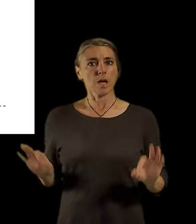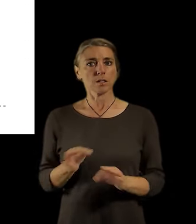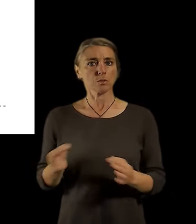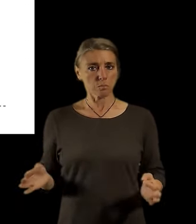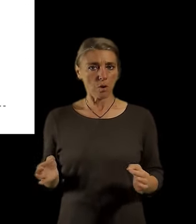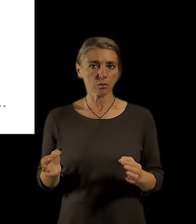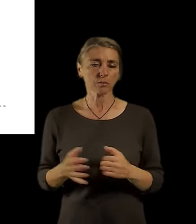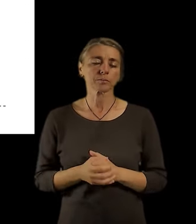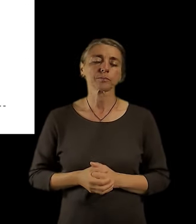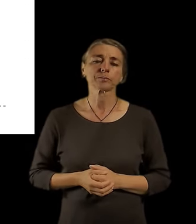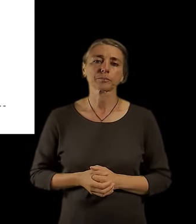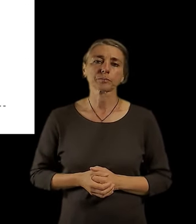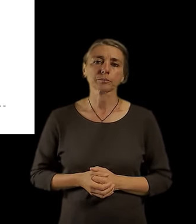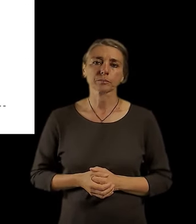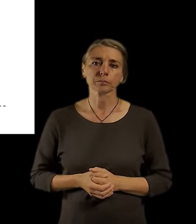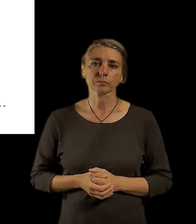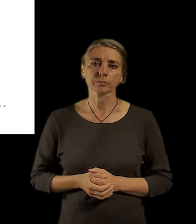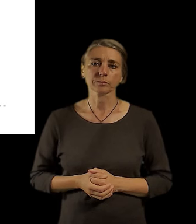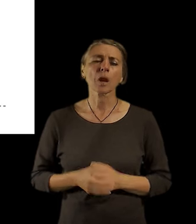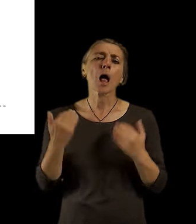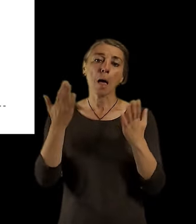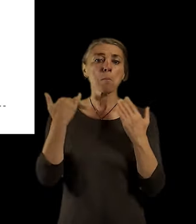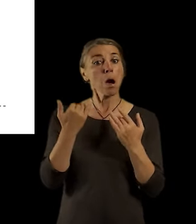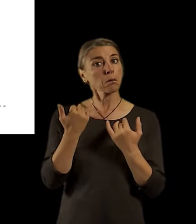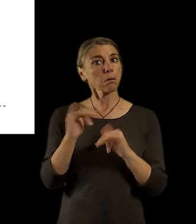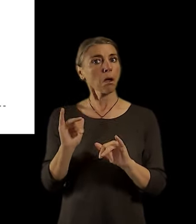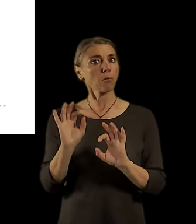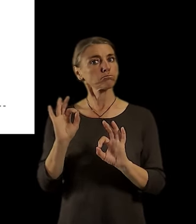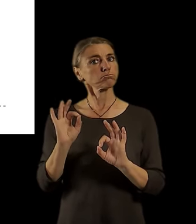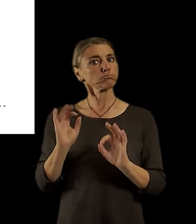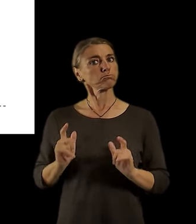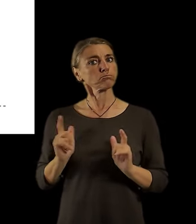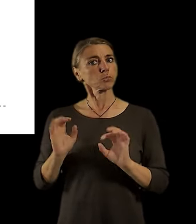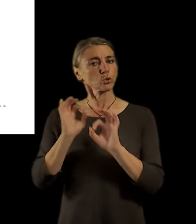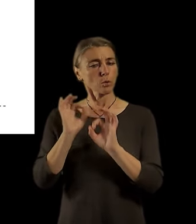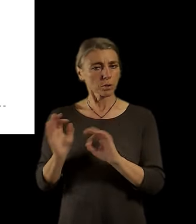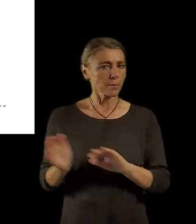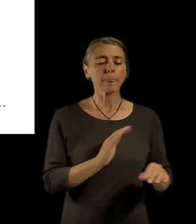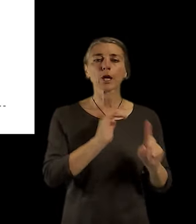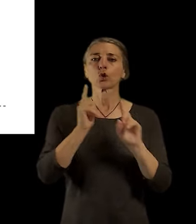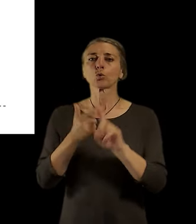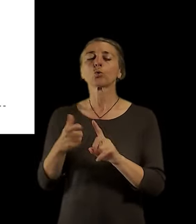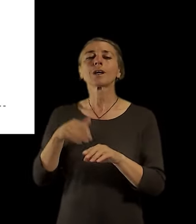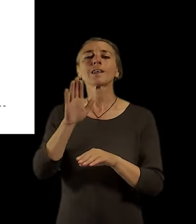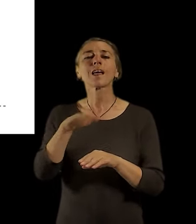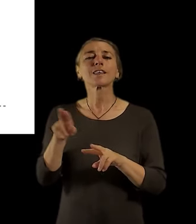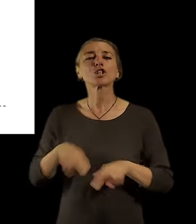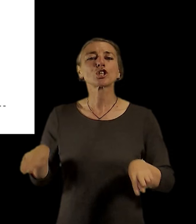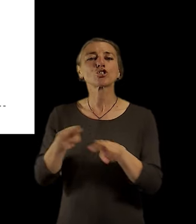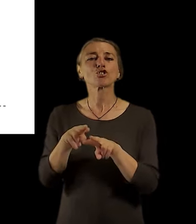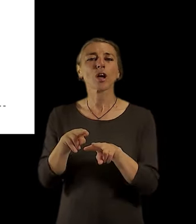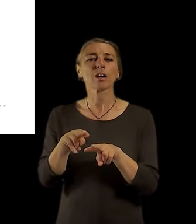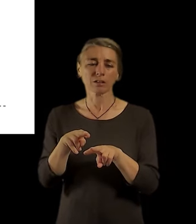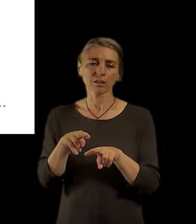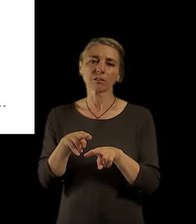variabilnější. Ale parky jsou na tom dobře. Druhá dostupnost, kterou jsme zkoumali, byla dětská chliště. To je vlastně nejpočetnější